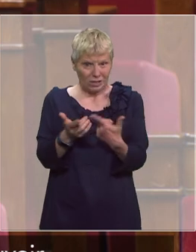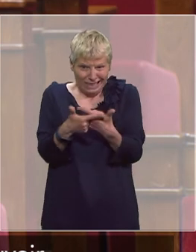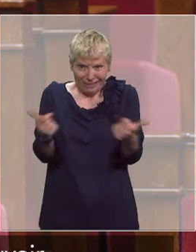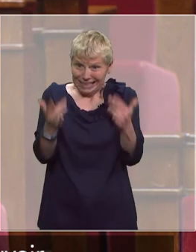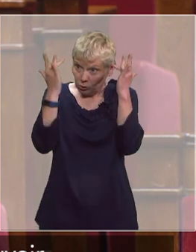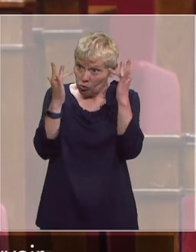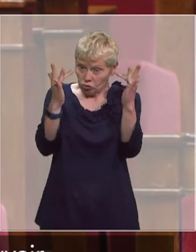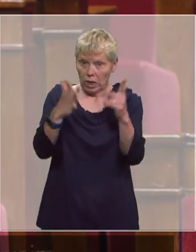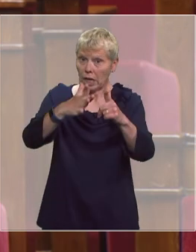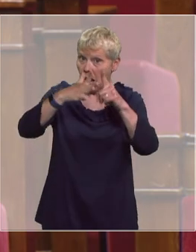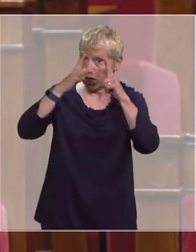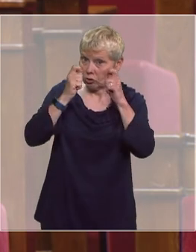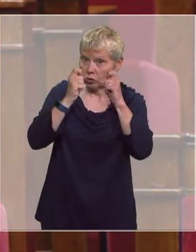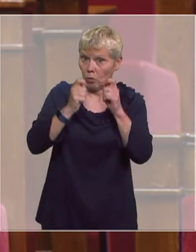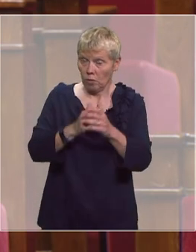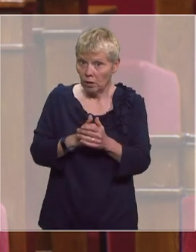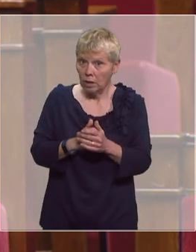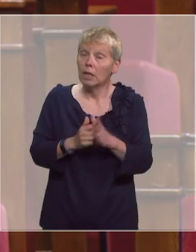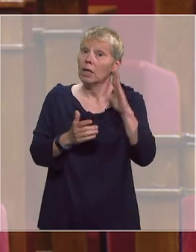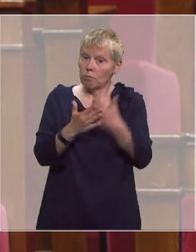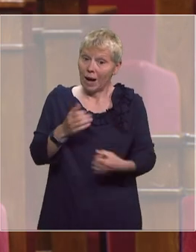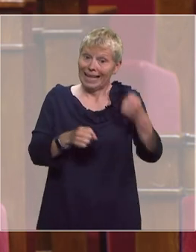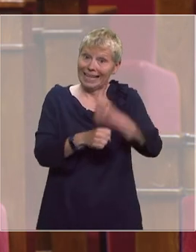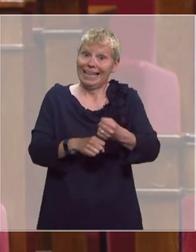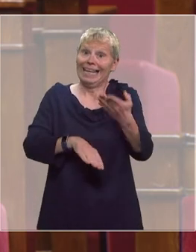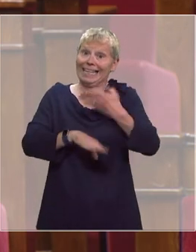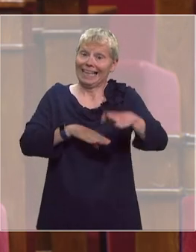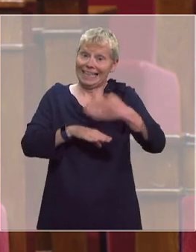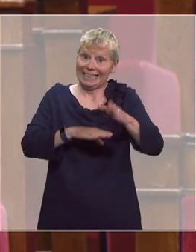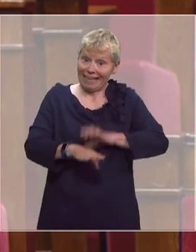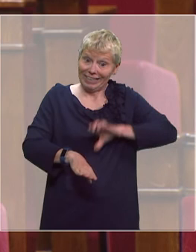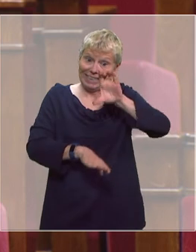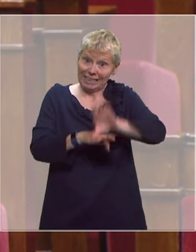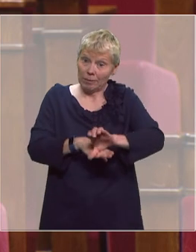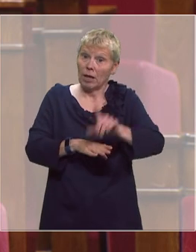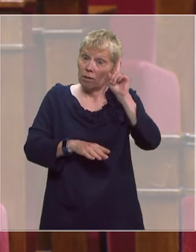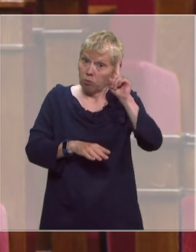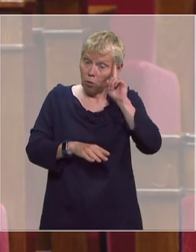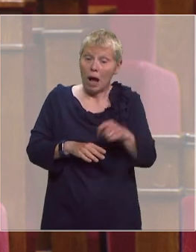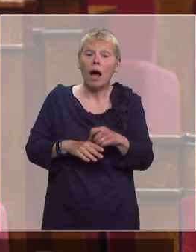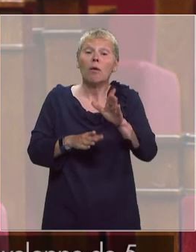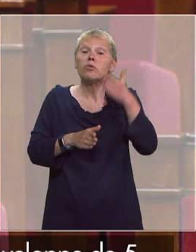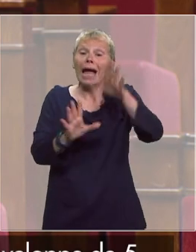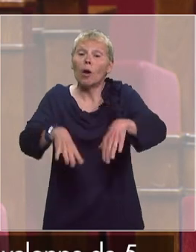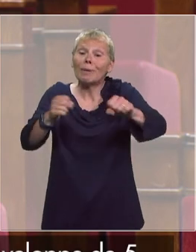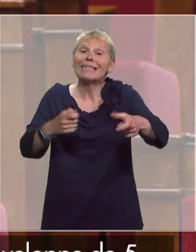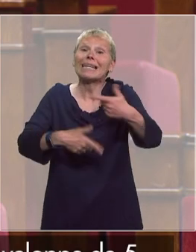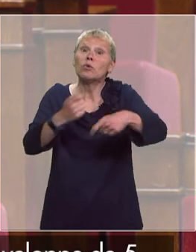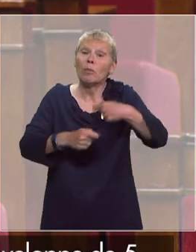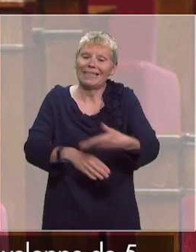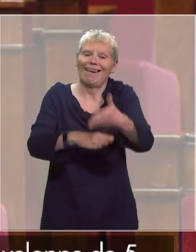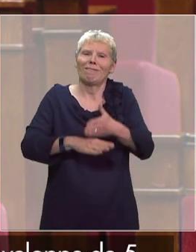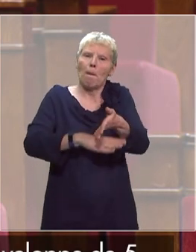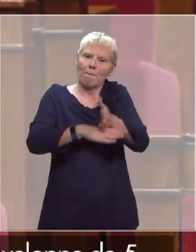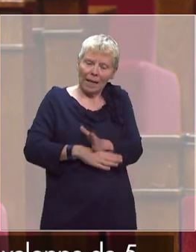culturelle qui sont en jeu. J'ai proposé la mise en place d'un crédit d'investissement pour les annonceurs afin d'anticiper et d'amorcer la reprise économique et de soutenir